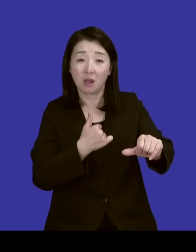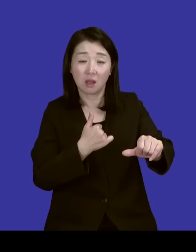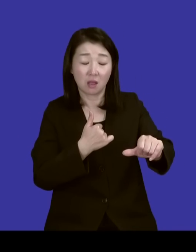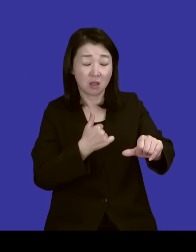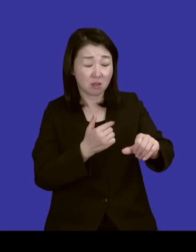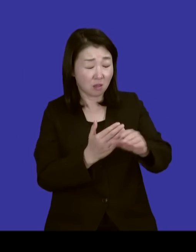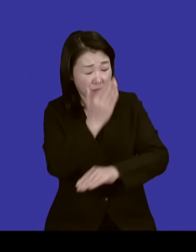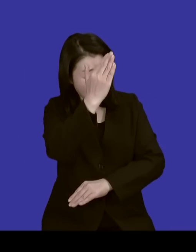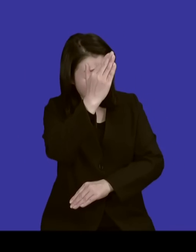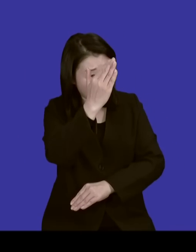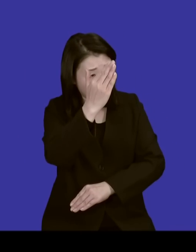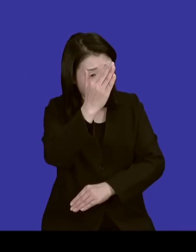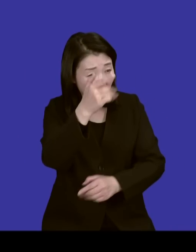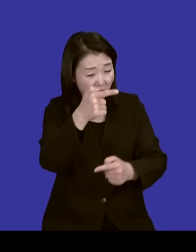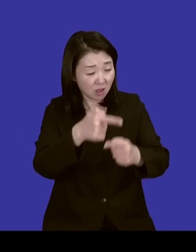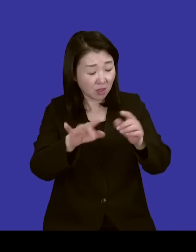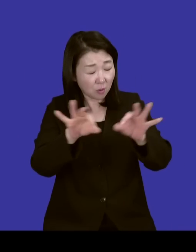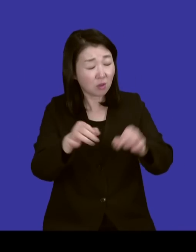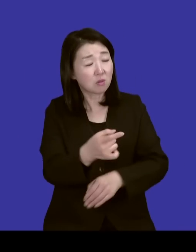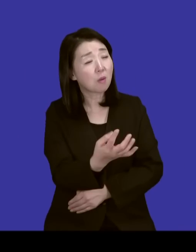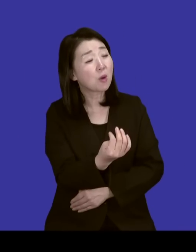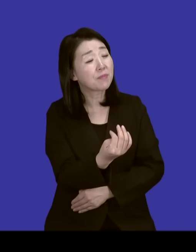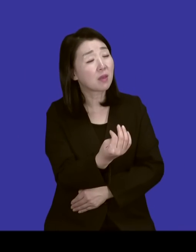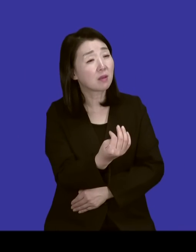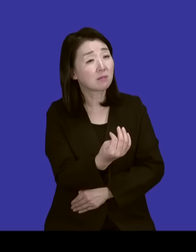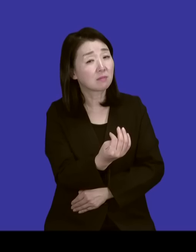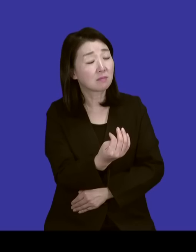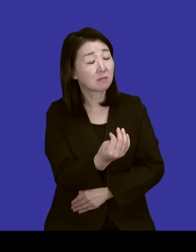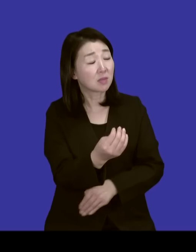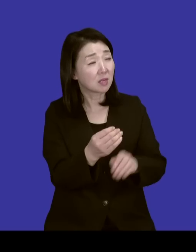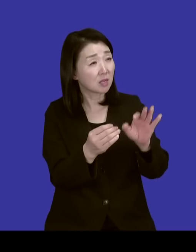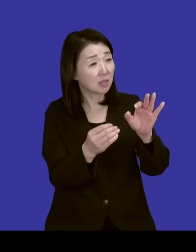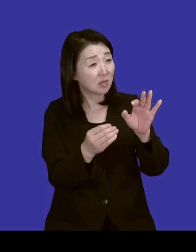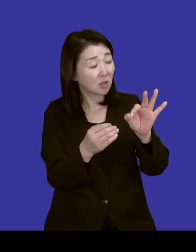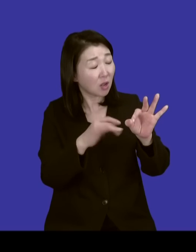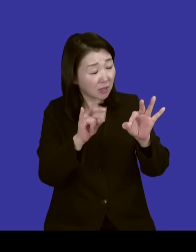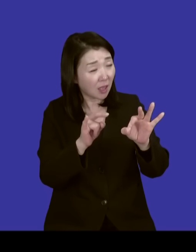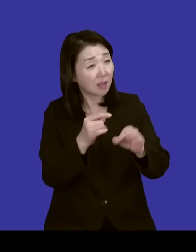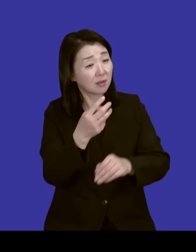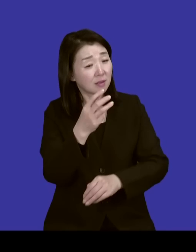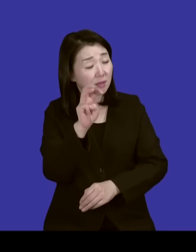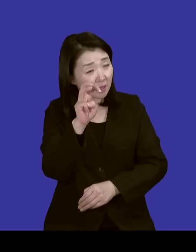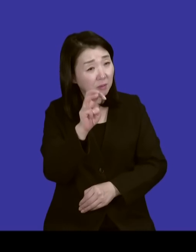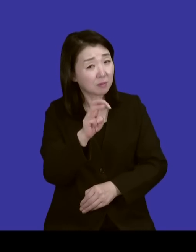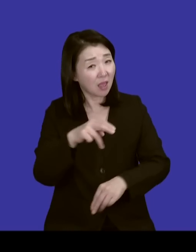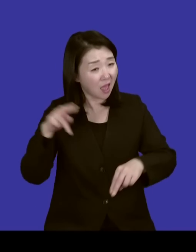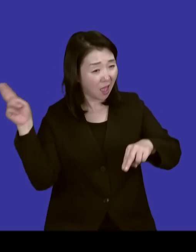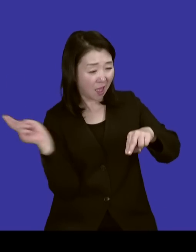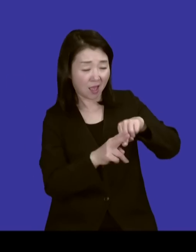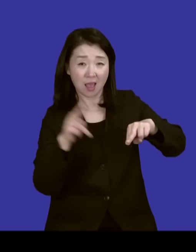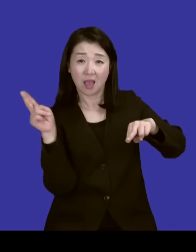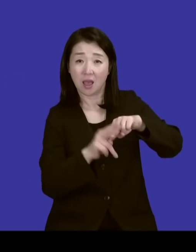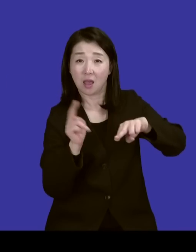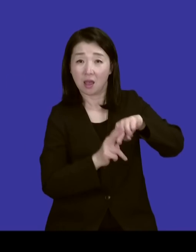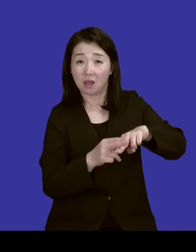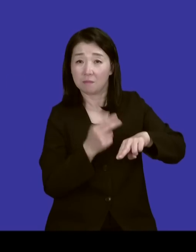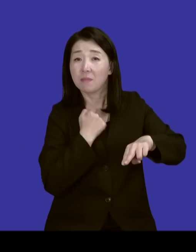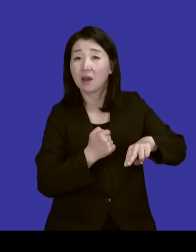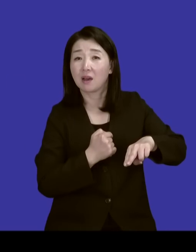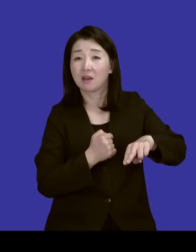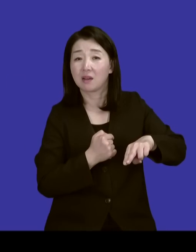바로 해처리 갔다가 너 몇 대 맞을래? 10대? 30대? 10대 이거 너 몇 대? 작은애는 10대 이렇게